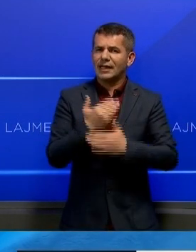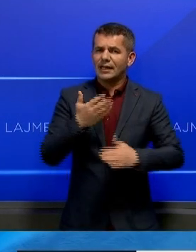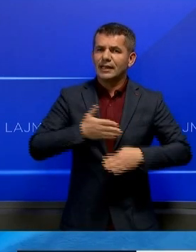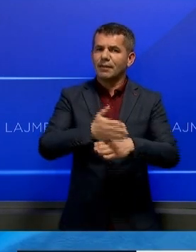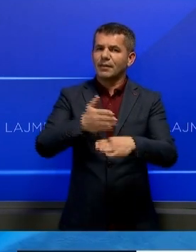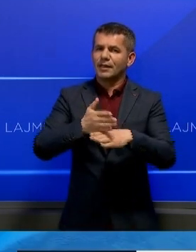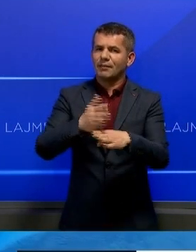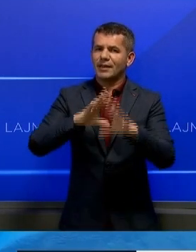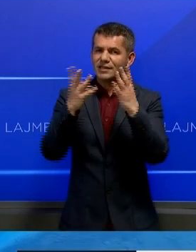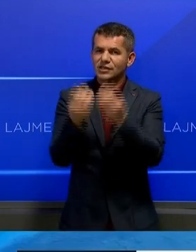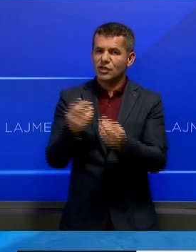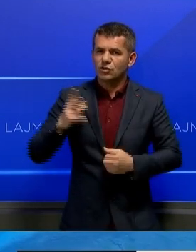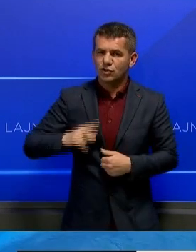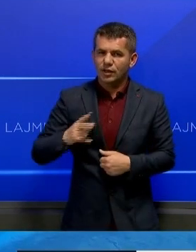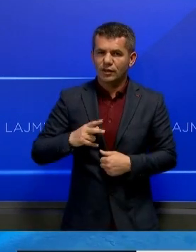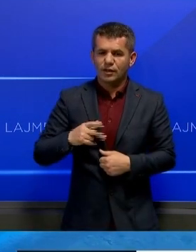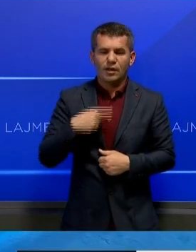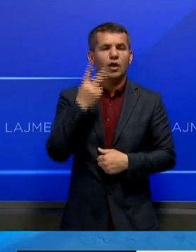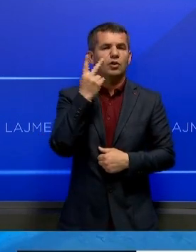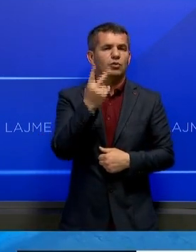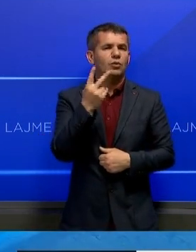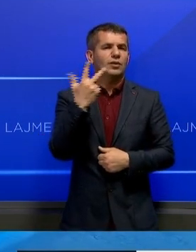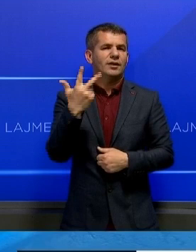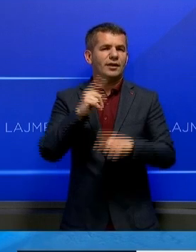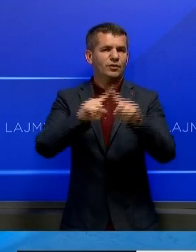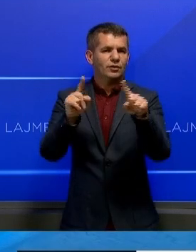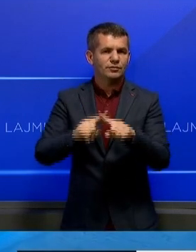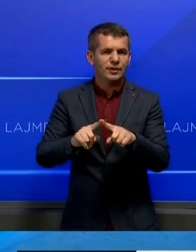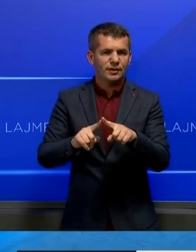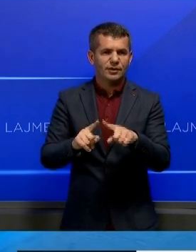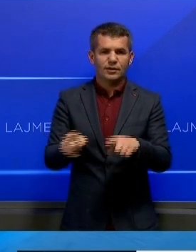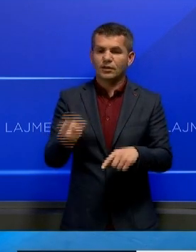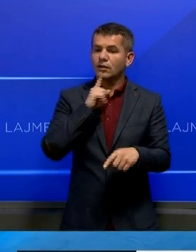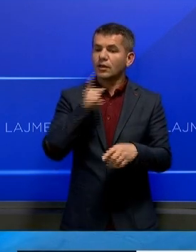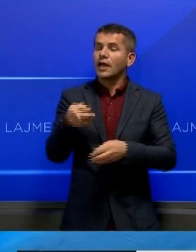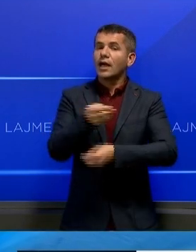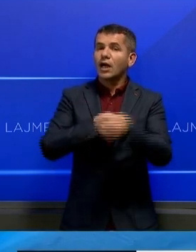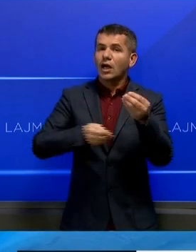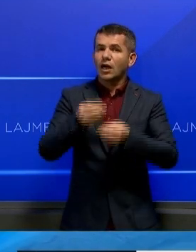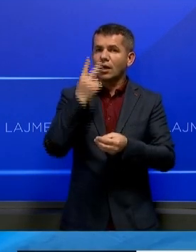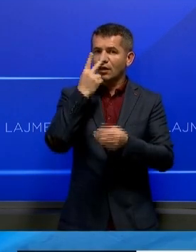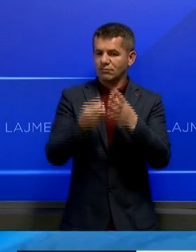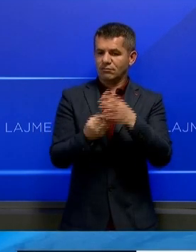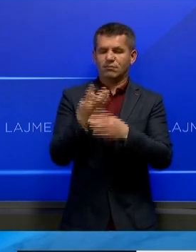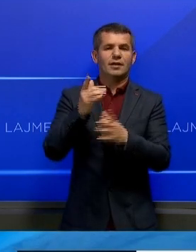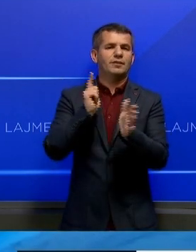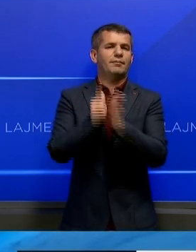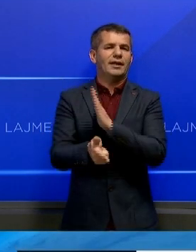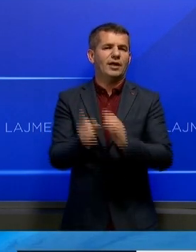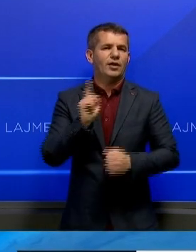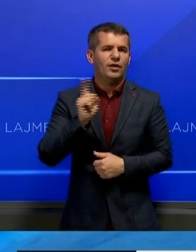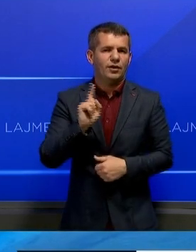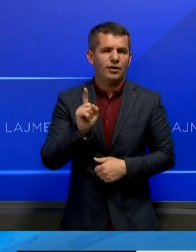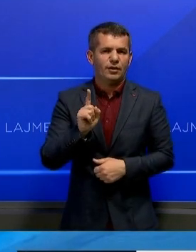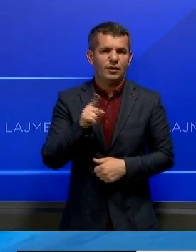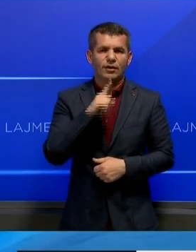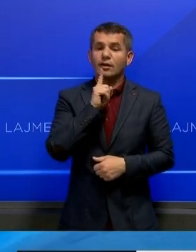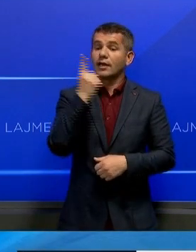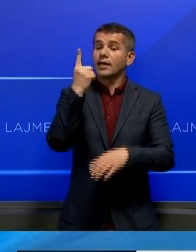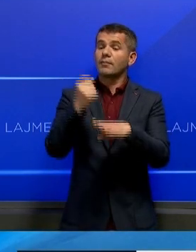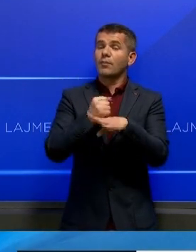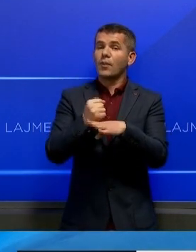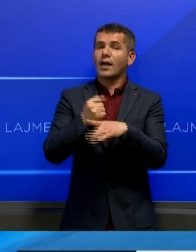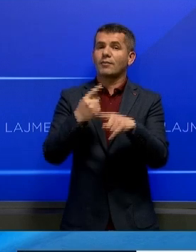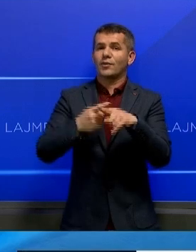ekonomike nga dy e me shumë. Nuk ka mëse ekonomike cila efektet të sajt do t'i kryon të më njëherë pas një muaj e